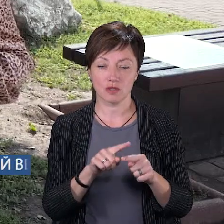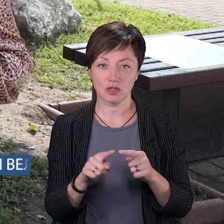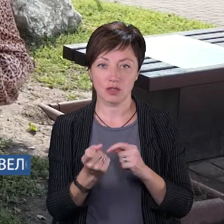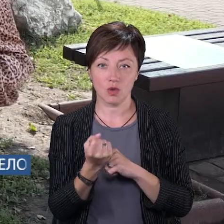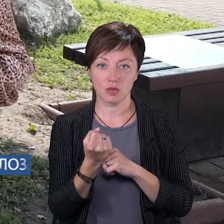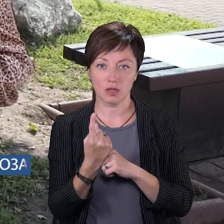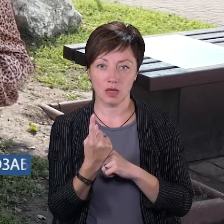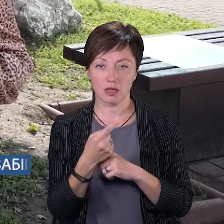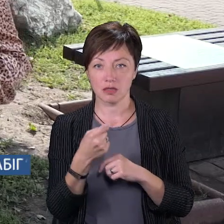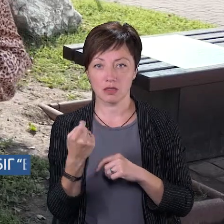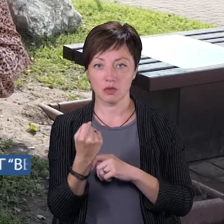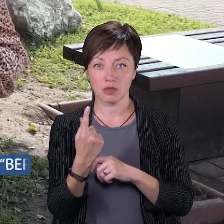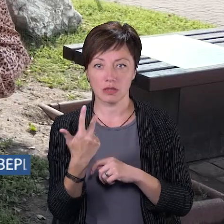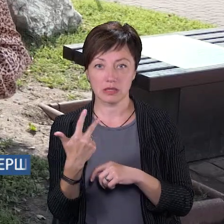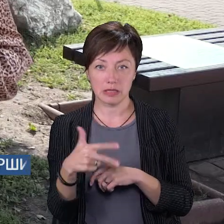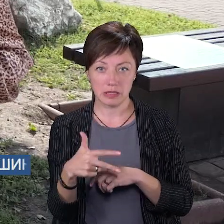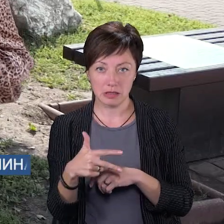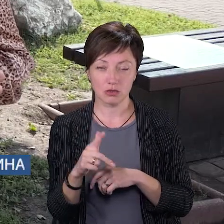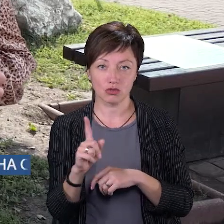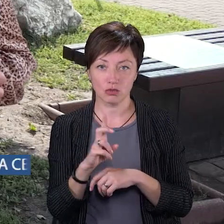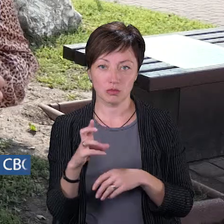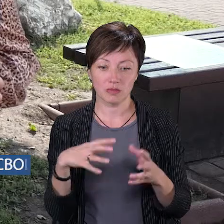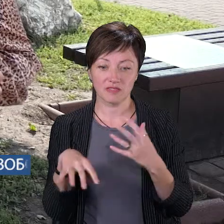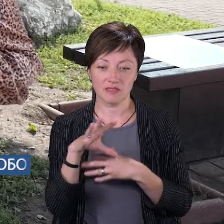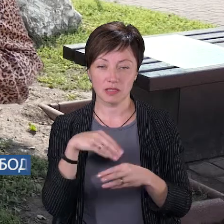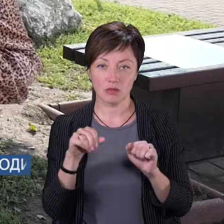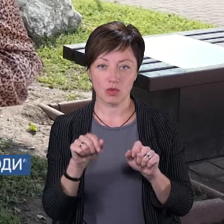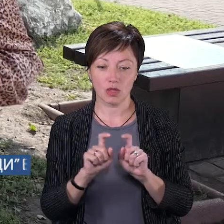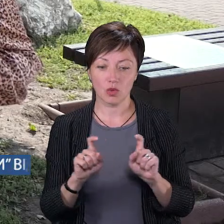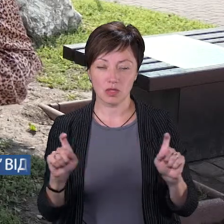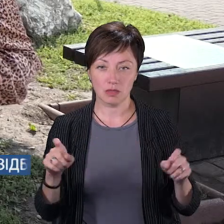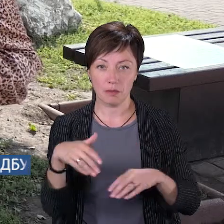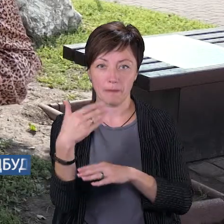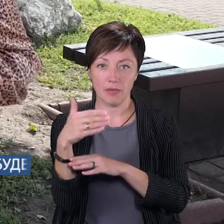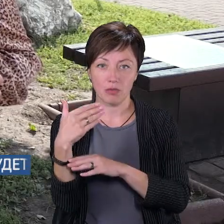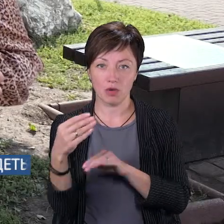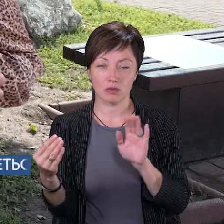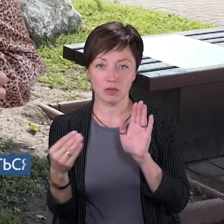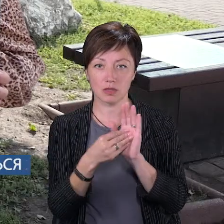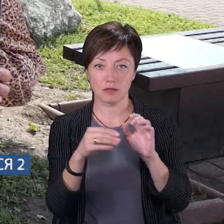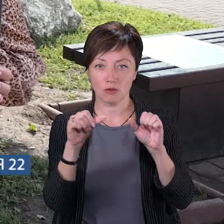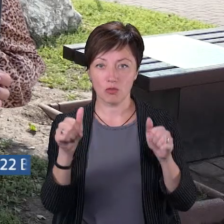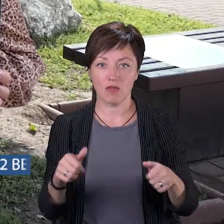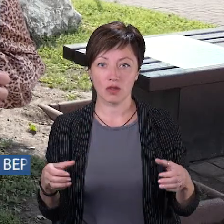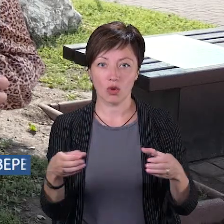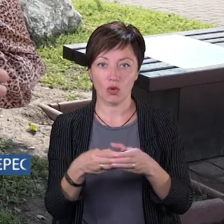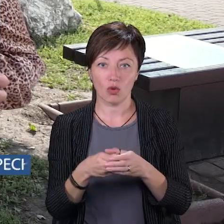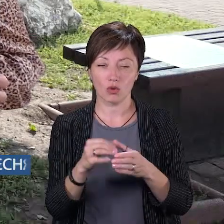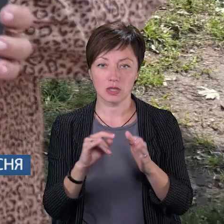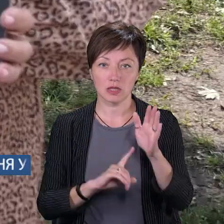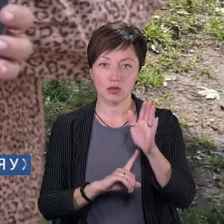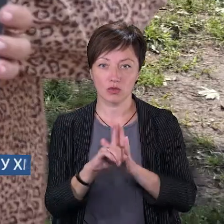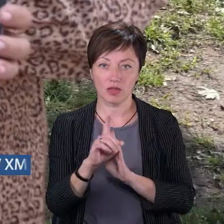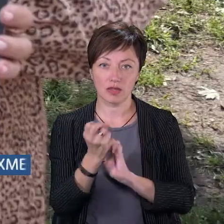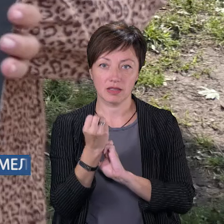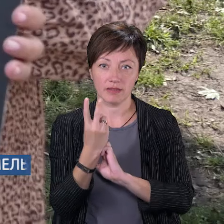11, 11.30, щоб всі могли розсістися, прапори поставити, сформувати колону і стартувати